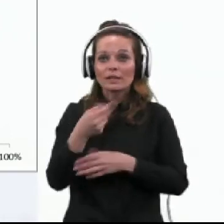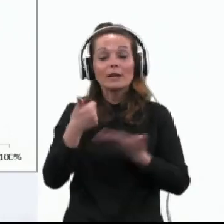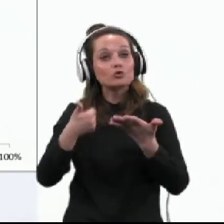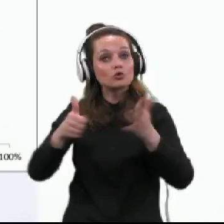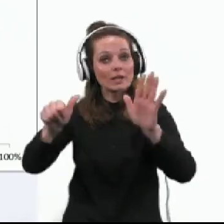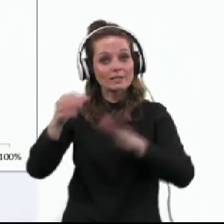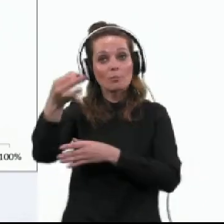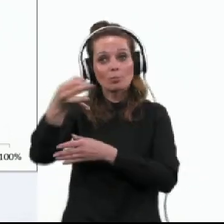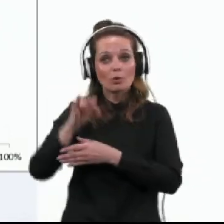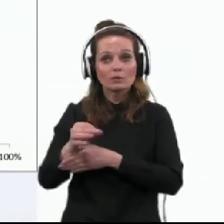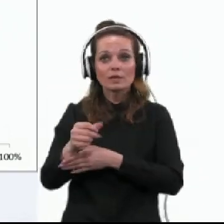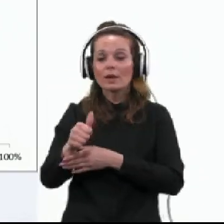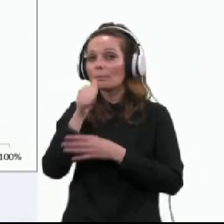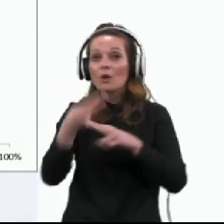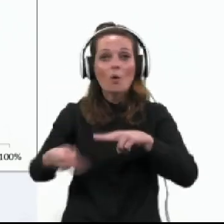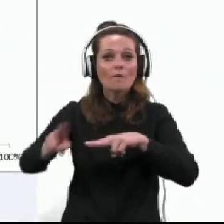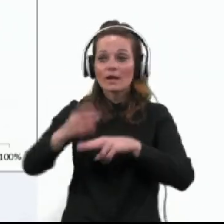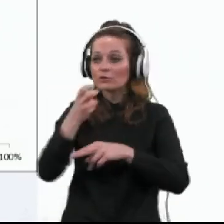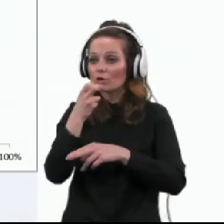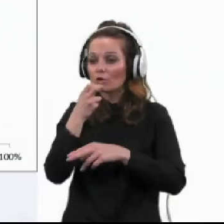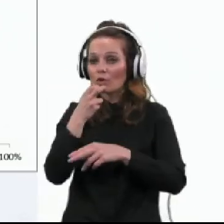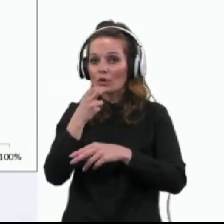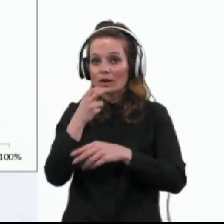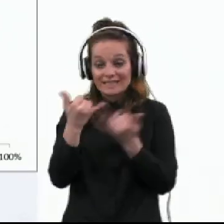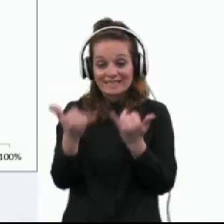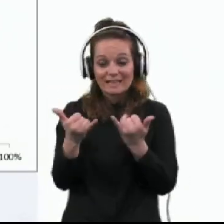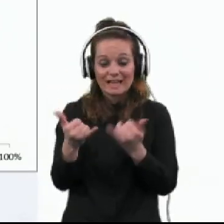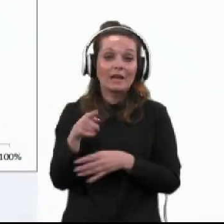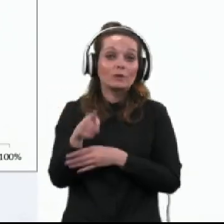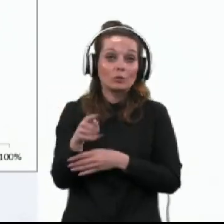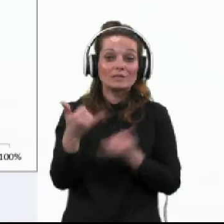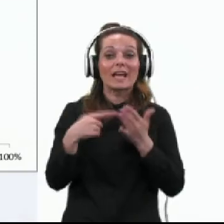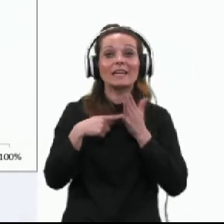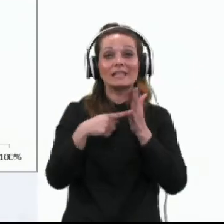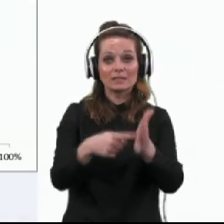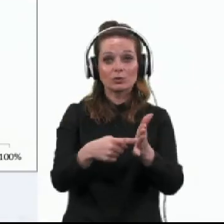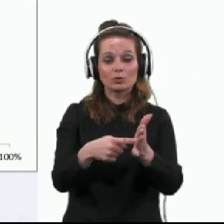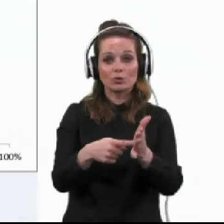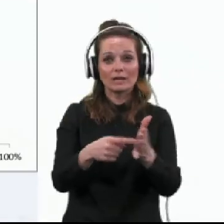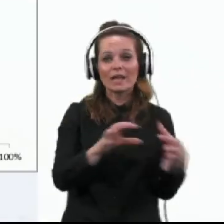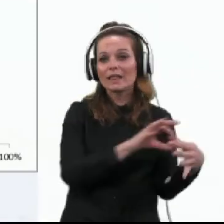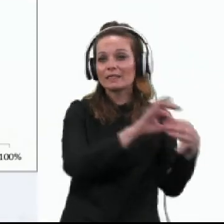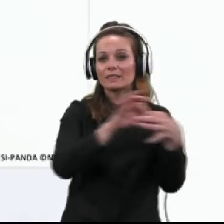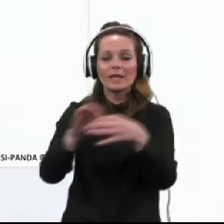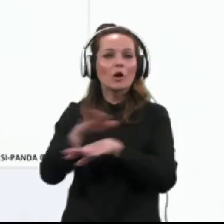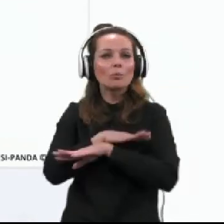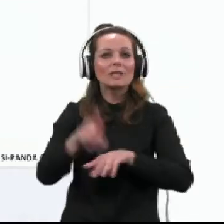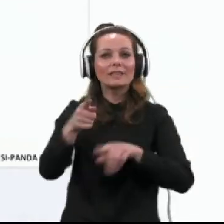% pilo več alkohola kot pandemijo. To se nam izkazuje tekom vseh valov.